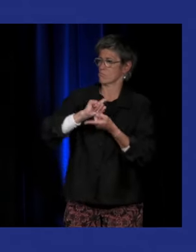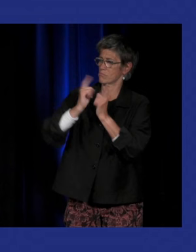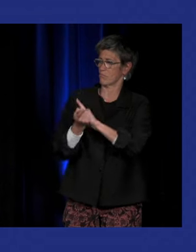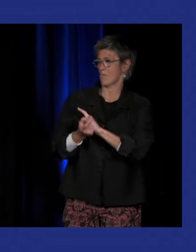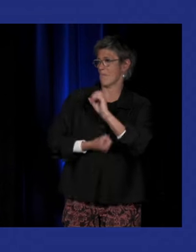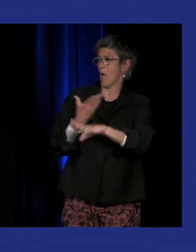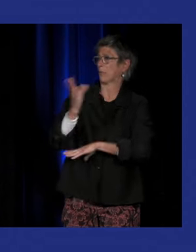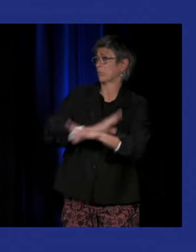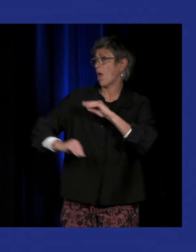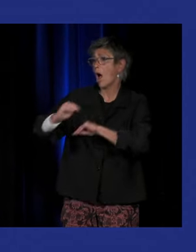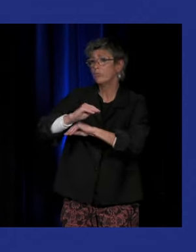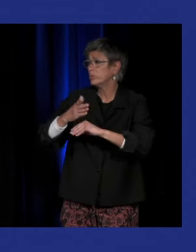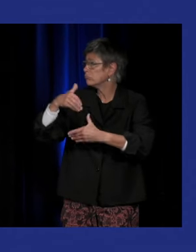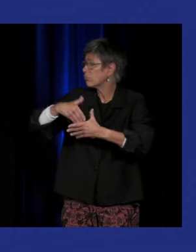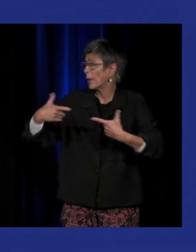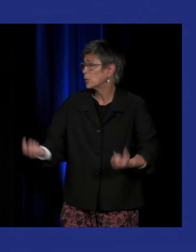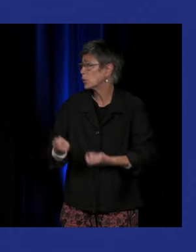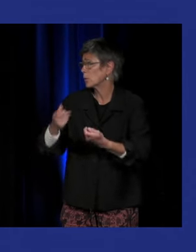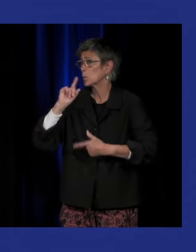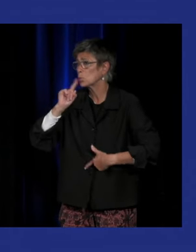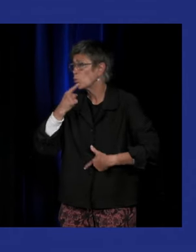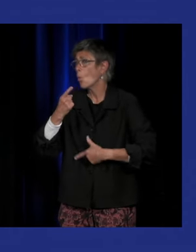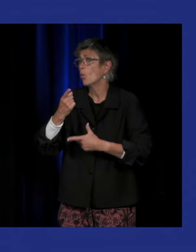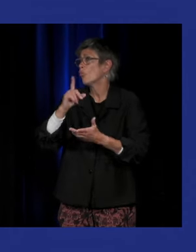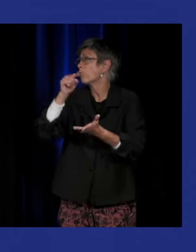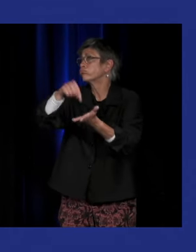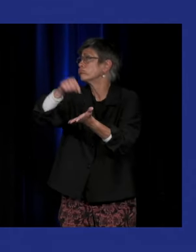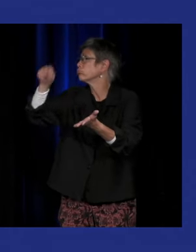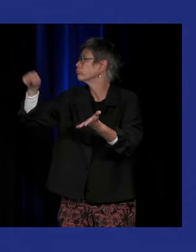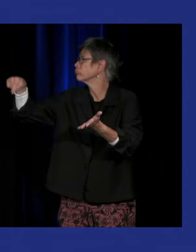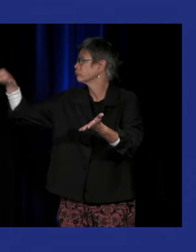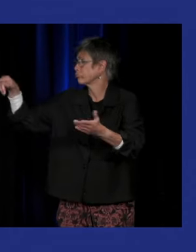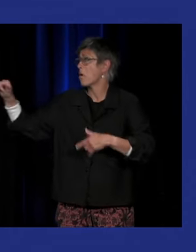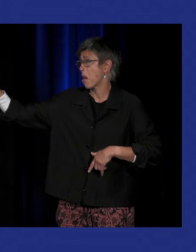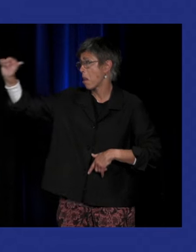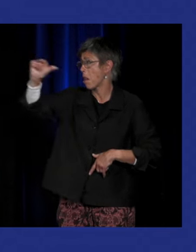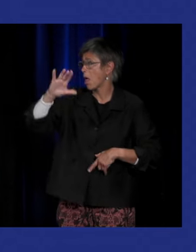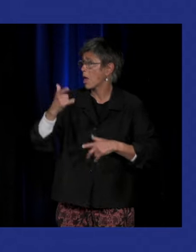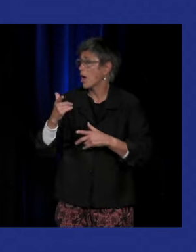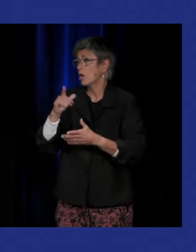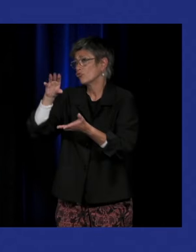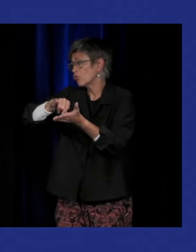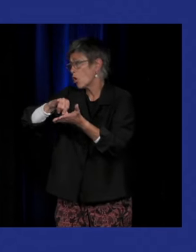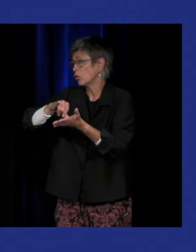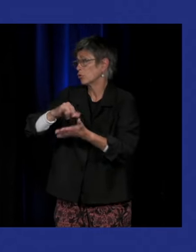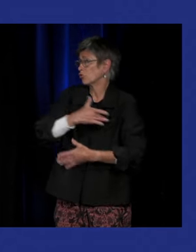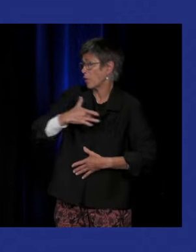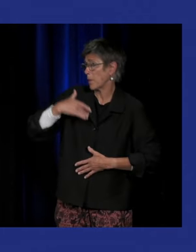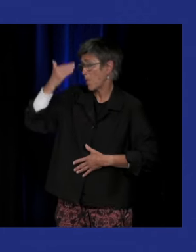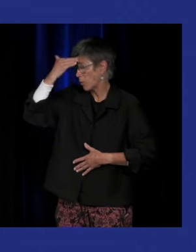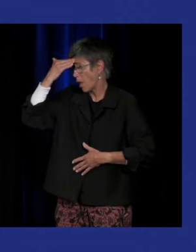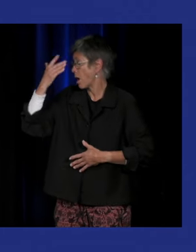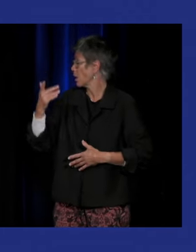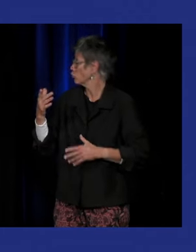sourds dans l'éducation dans certains centres de santé mentale pour des personnes sourdes